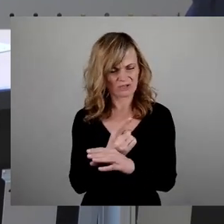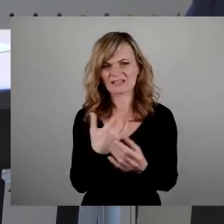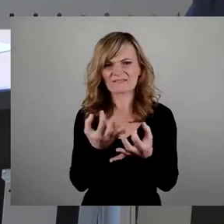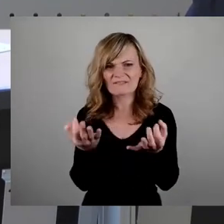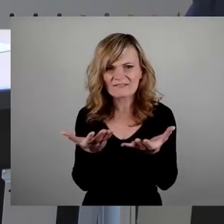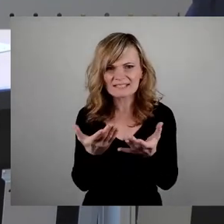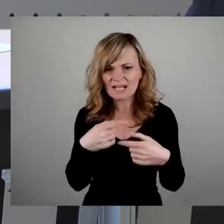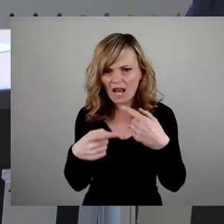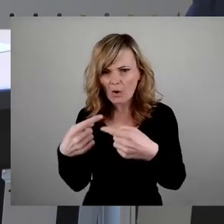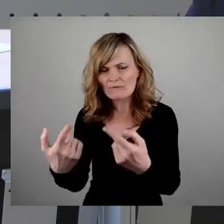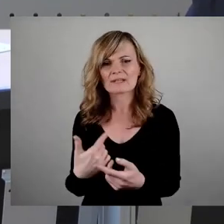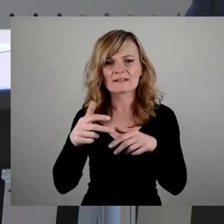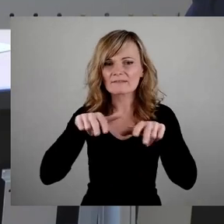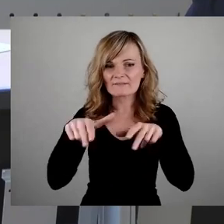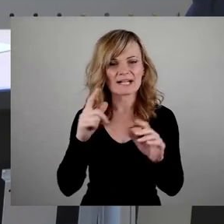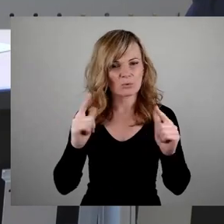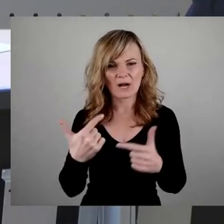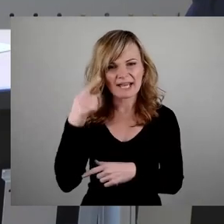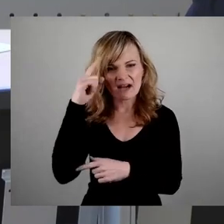niemand, was da los ist?